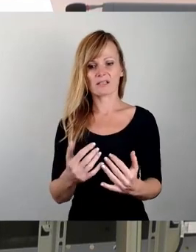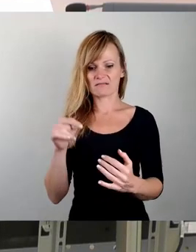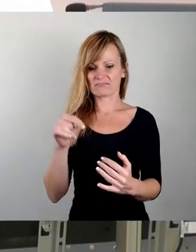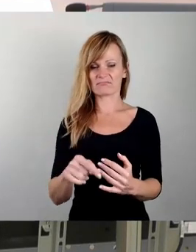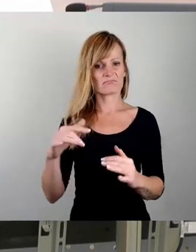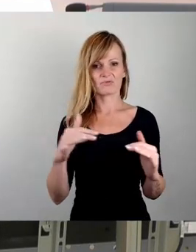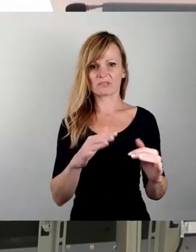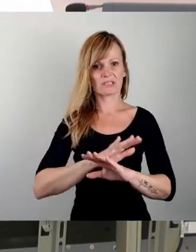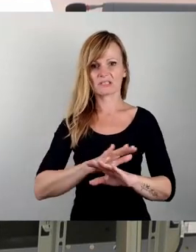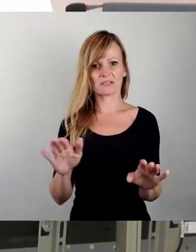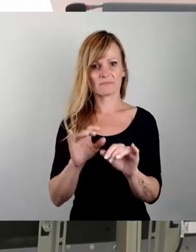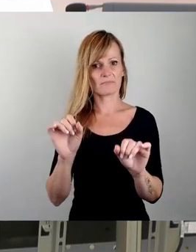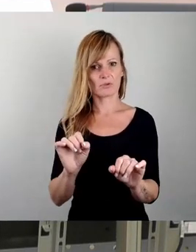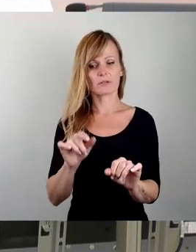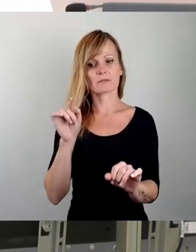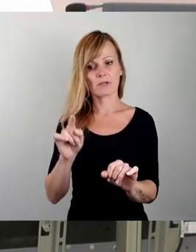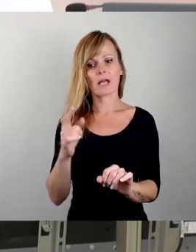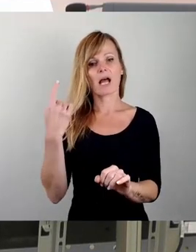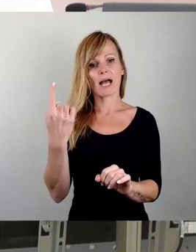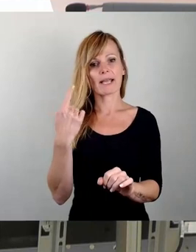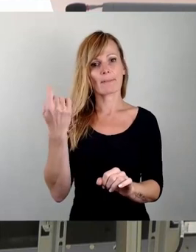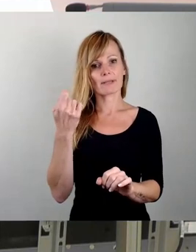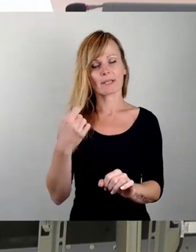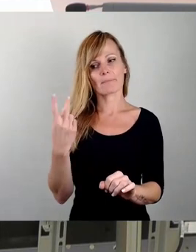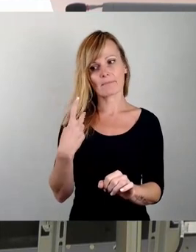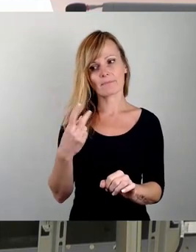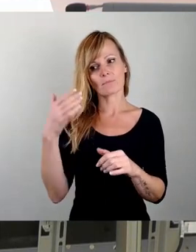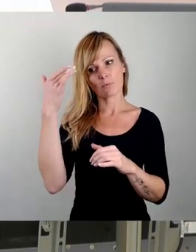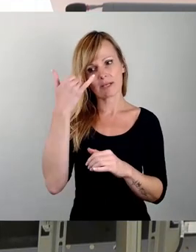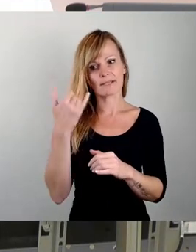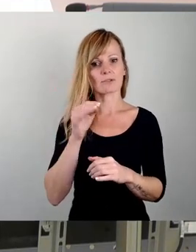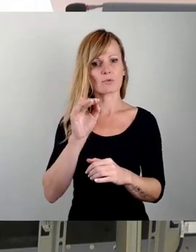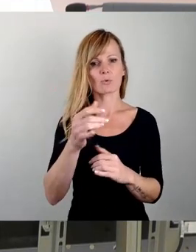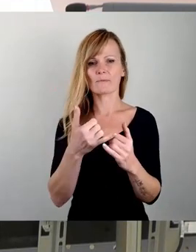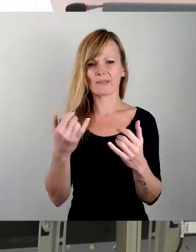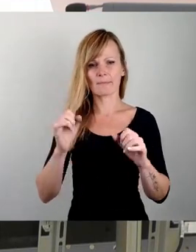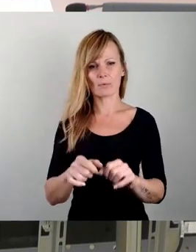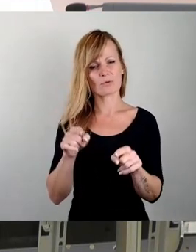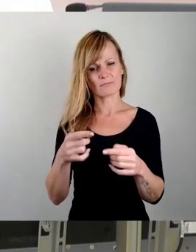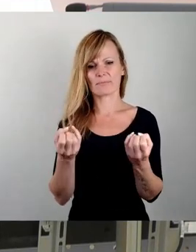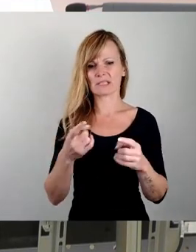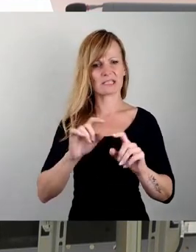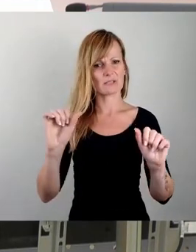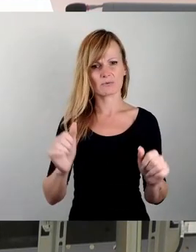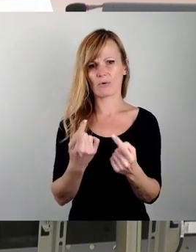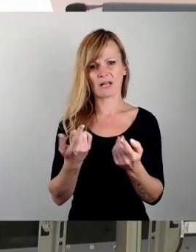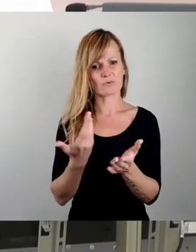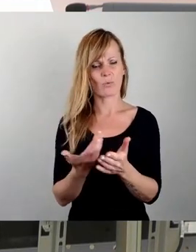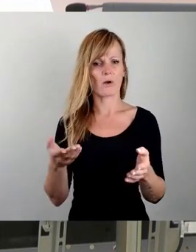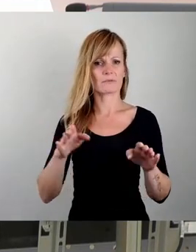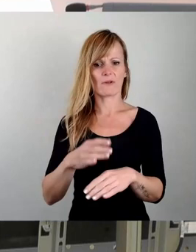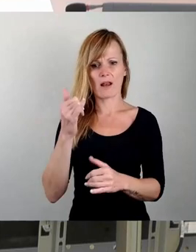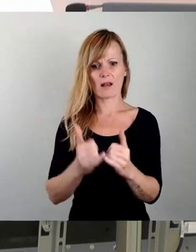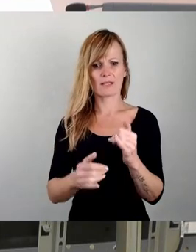überlegt, gemeinsam mit dem Eigenbetrieb, wie man das für die Zukunft verhindern kann, dass also Ausfälle derart kurzfristig